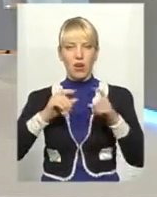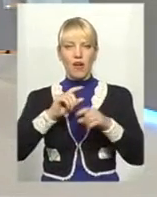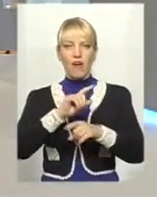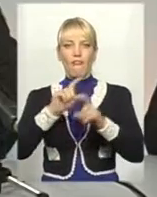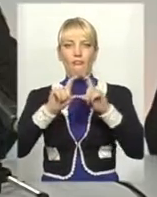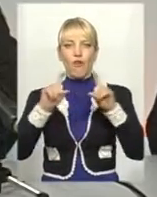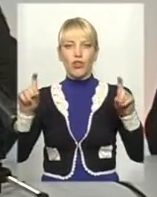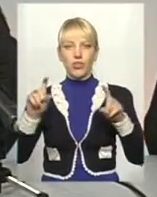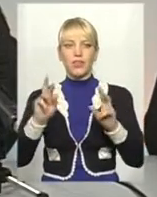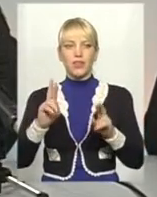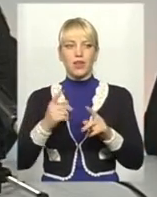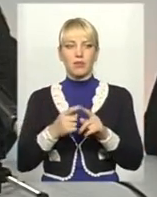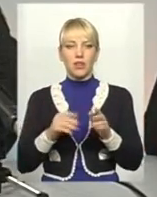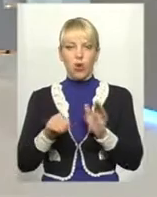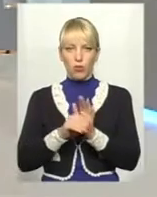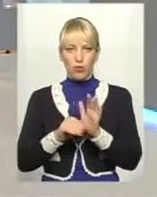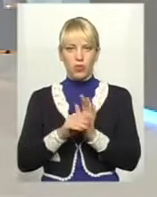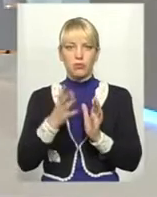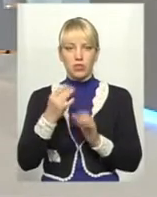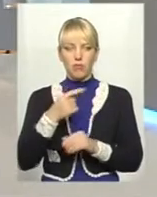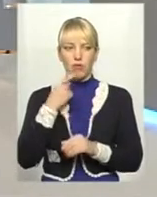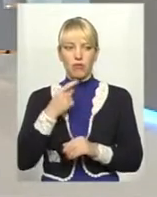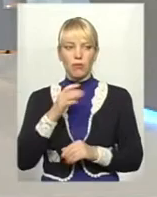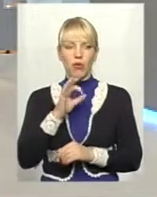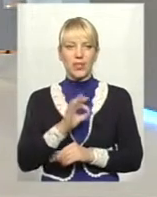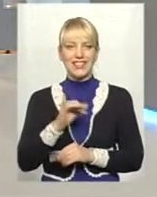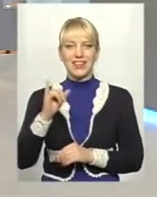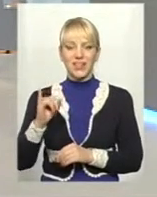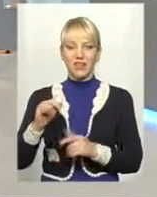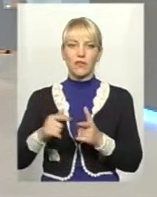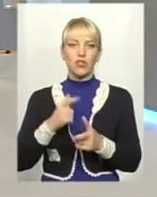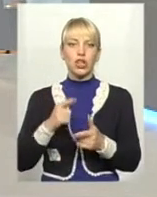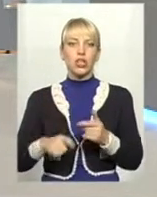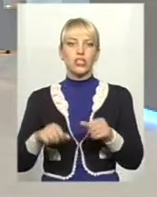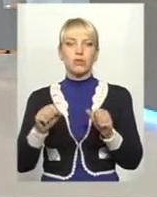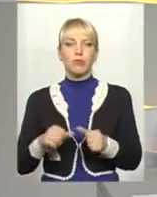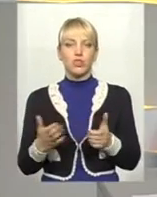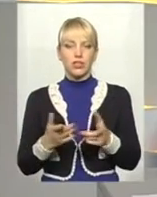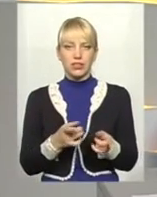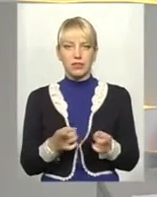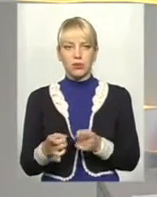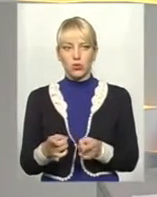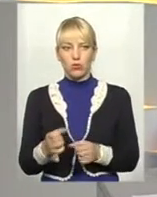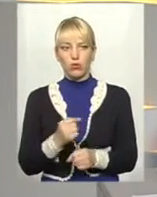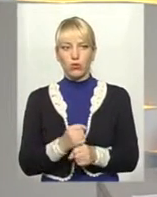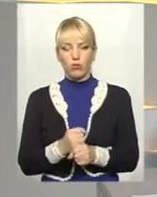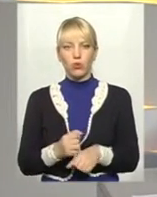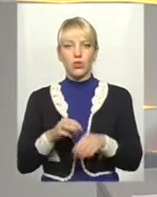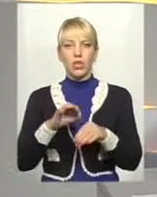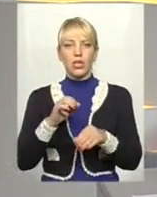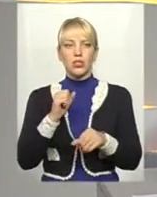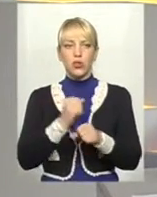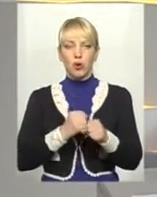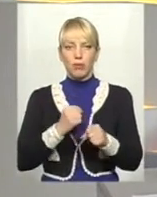він накопичити, я думаю, ми ще поговоримо. Олександр Іванович, а чи може якісь підготовчі роботи зробити госпіталь